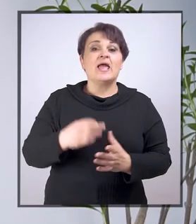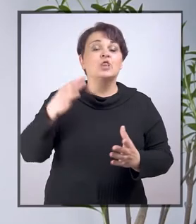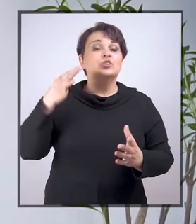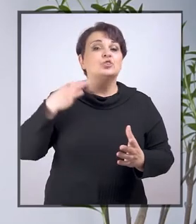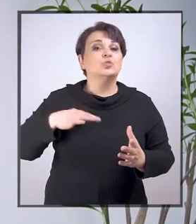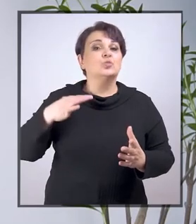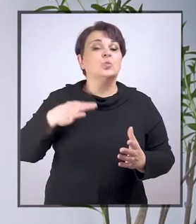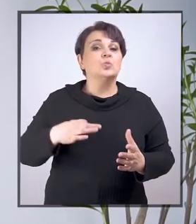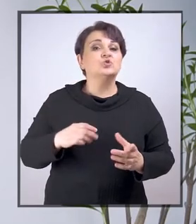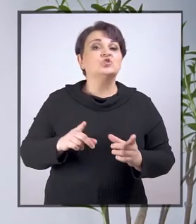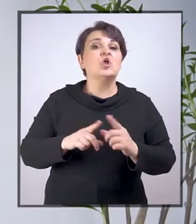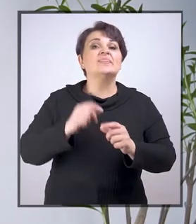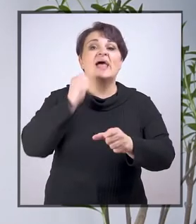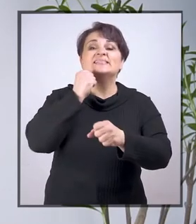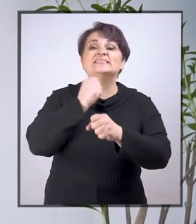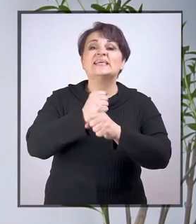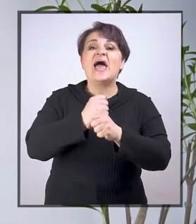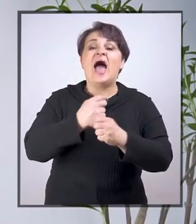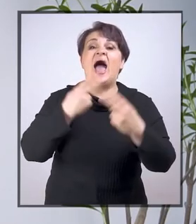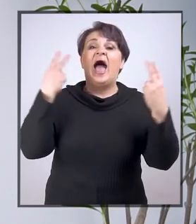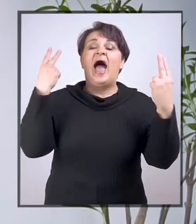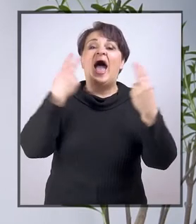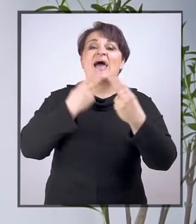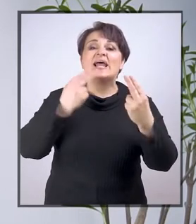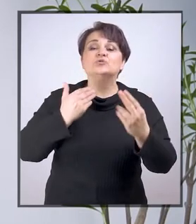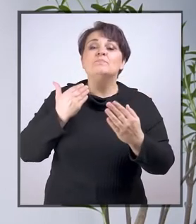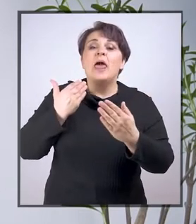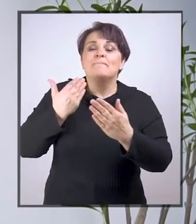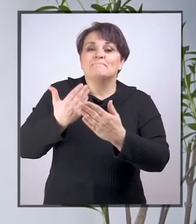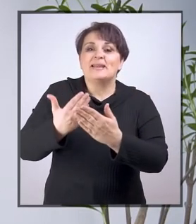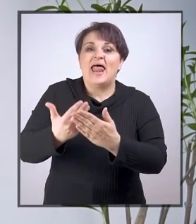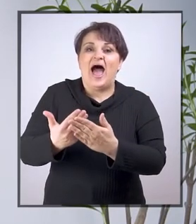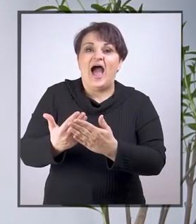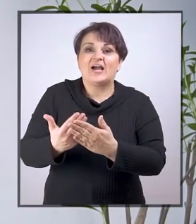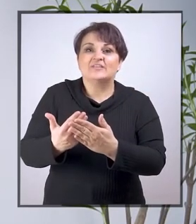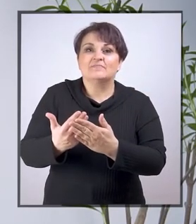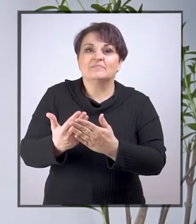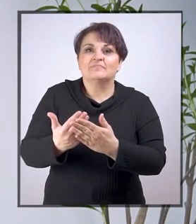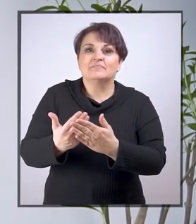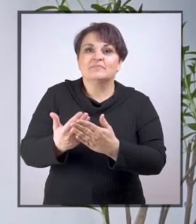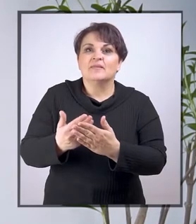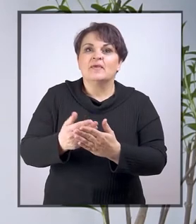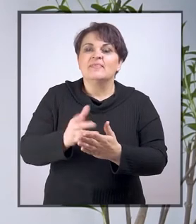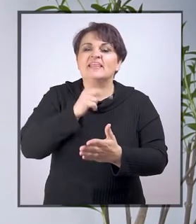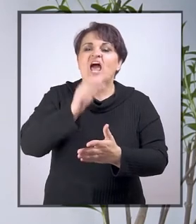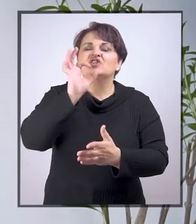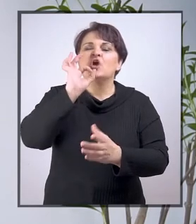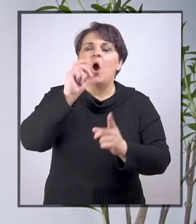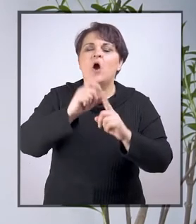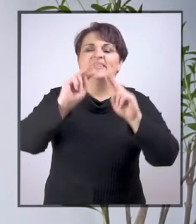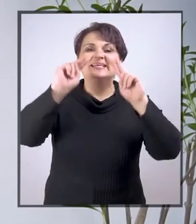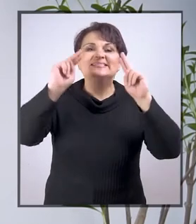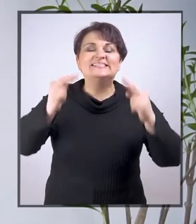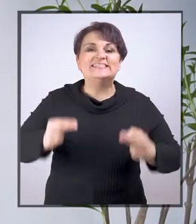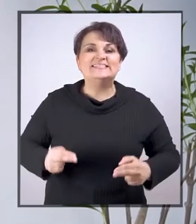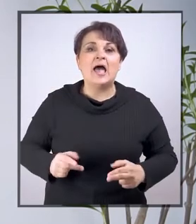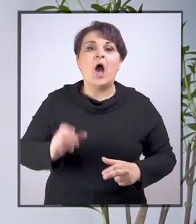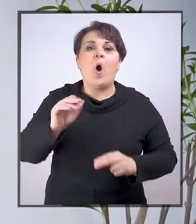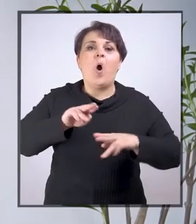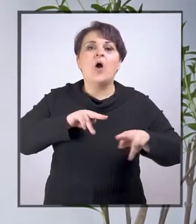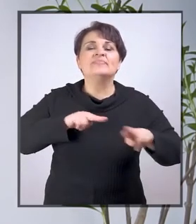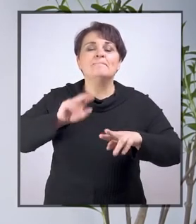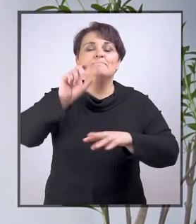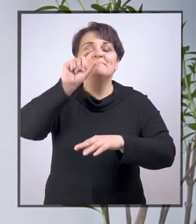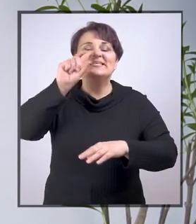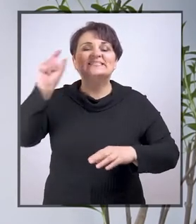Dužnost da se izvrše razumna prilagođavanja zahtjeva od sistema, odnosno